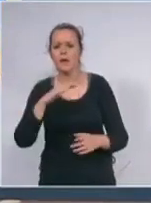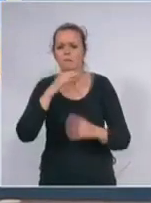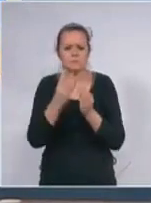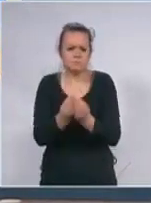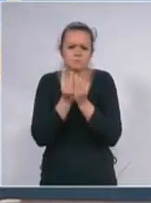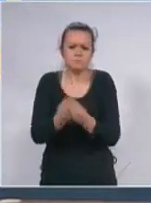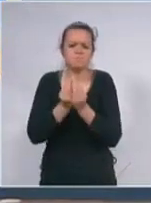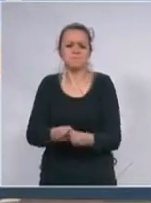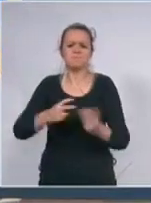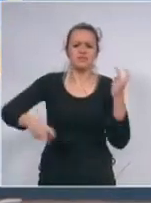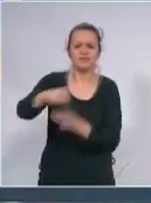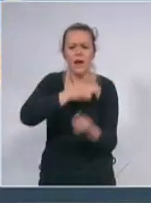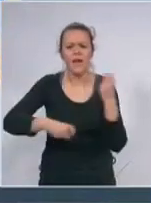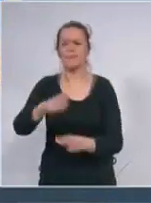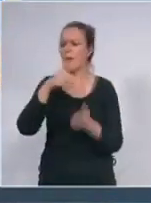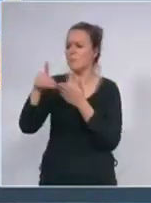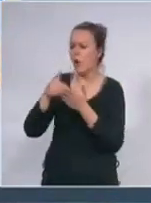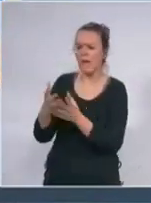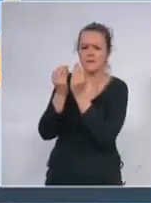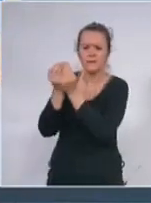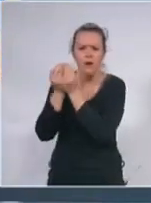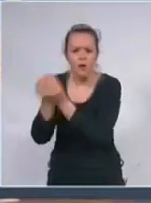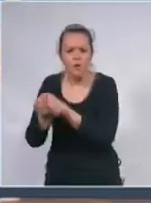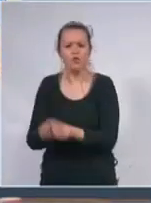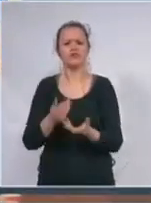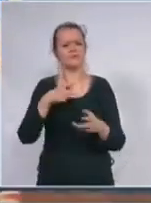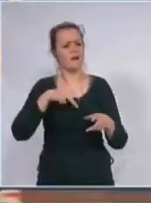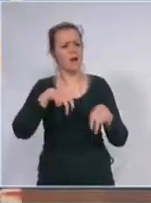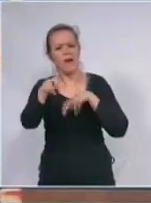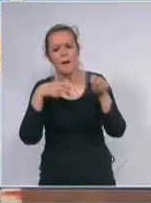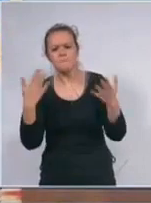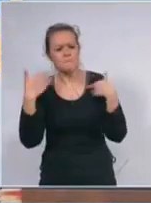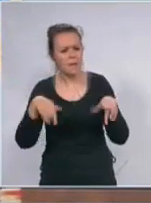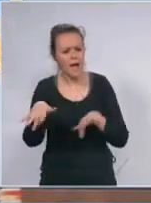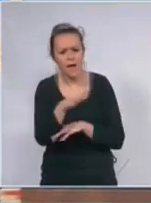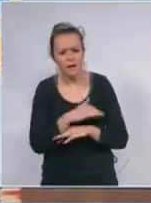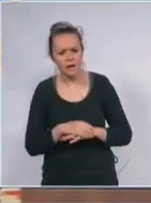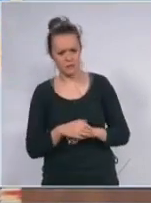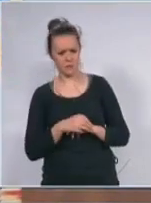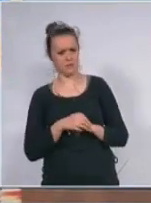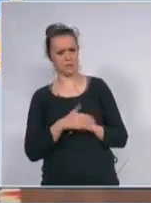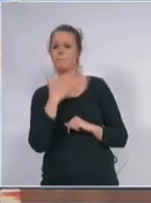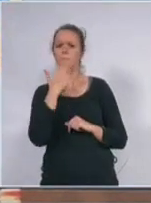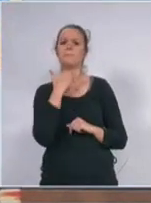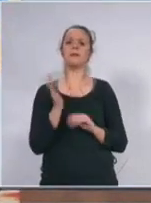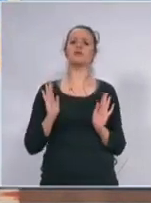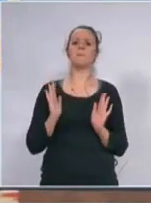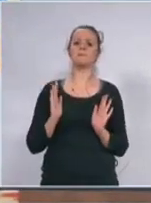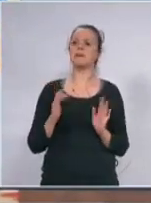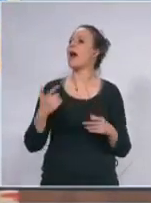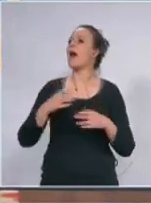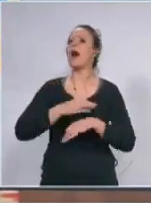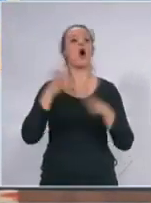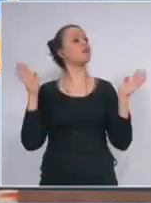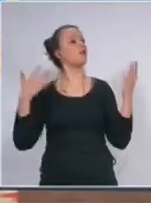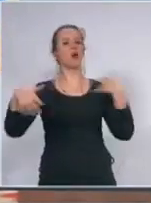imamo praktično puna prodavnice to je nešto što je bez obzira na to što se nalazimo na otvornom prostoru ako smo u bliskom kontaktu